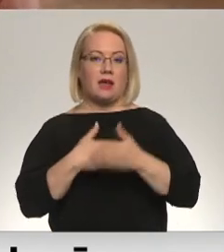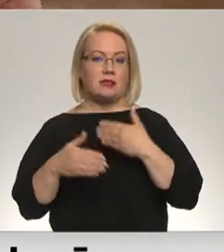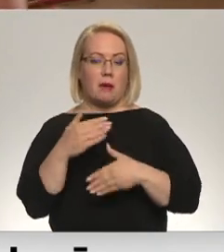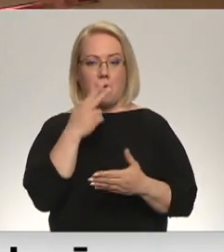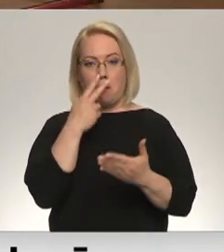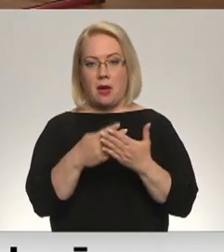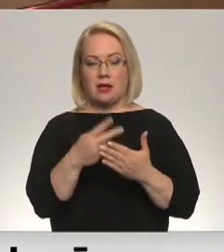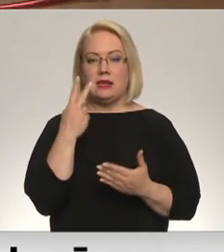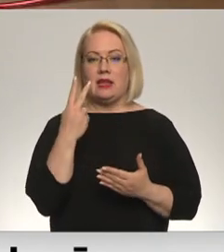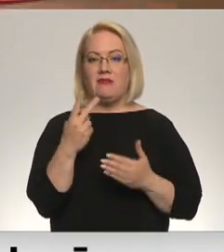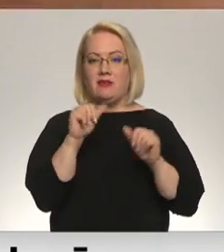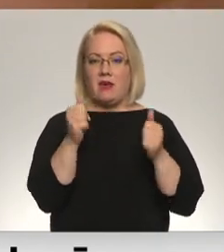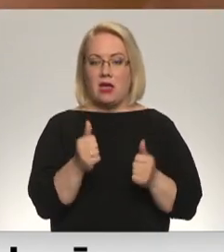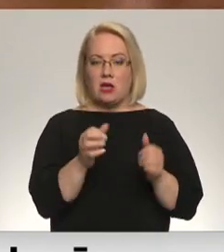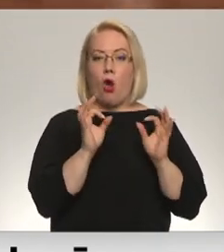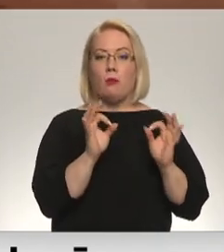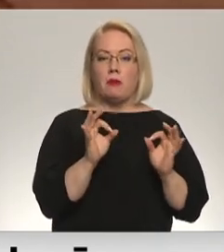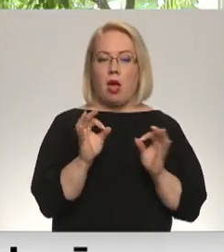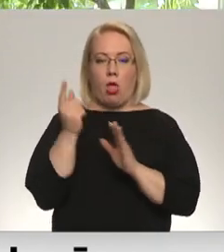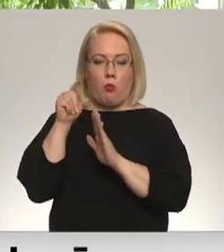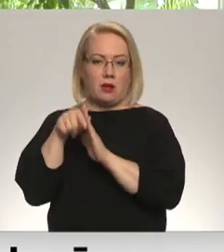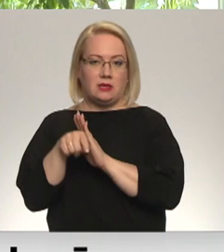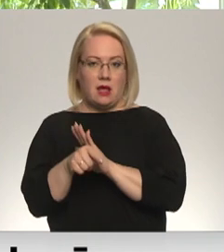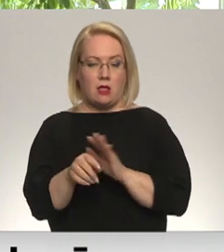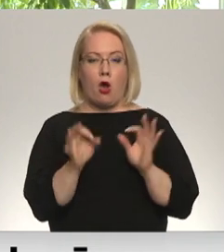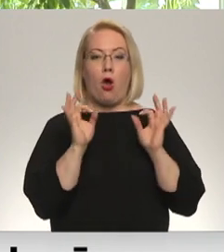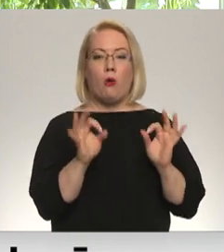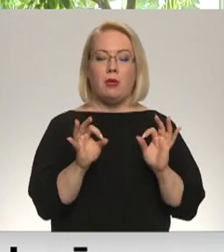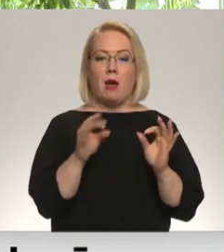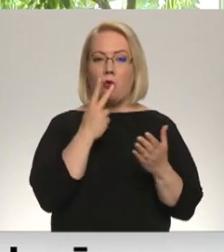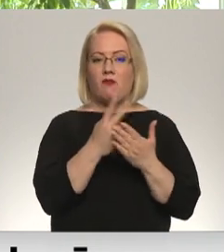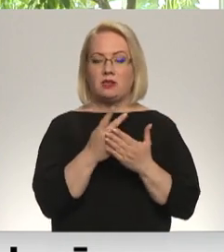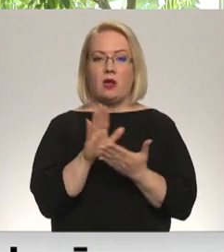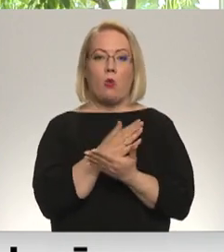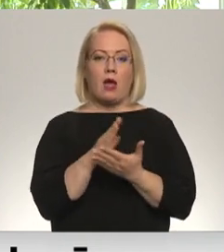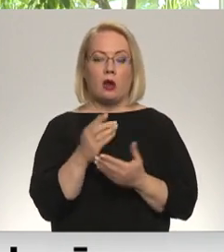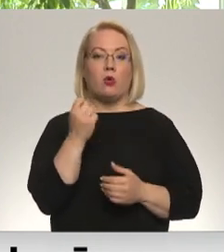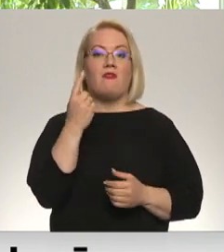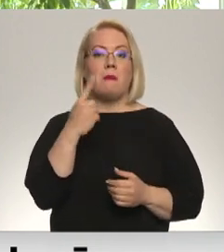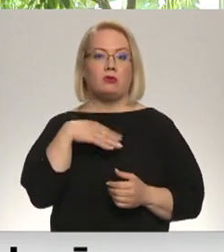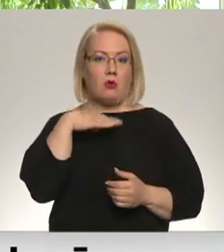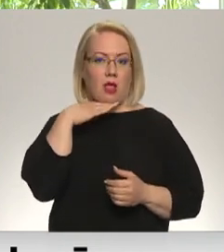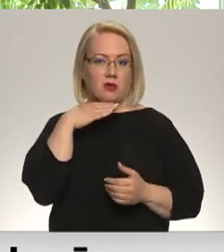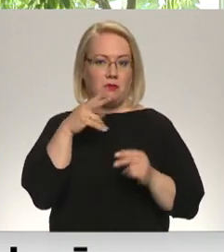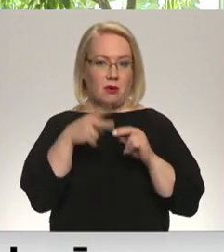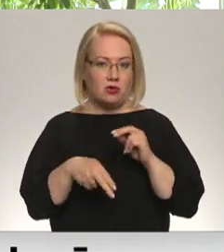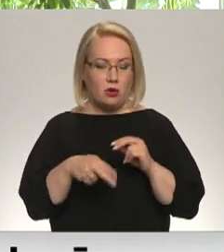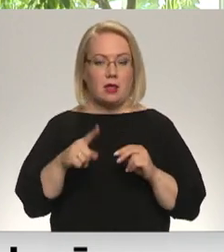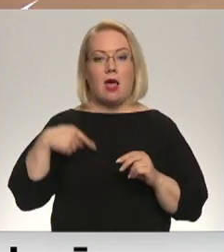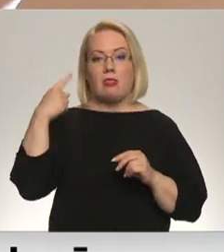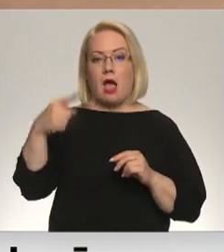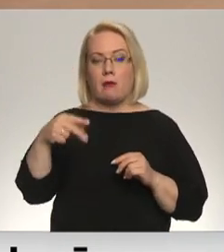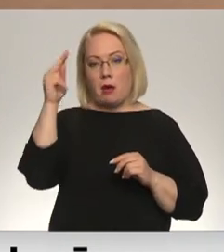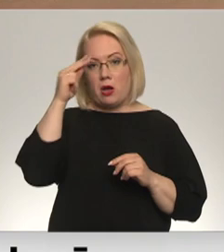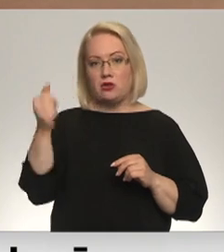paredzētas divas versijas – optimālā un padziļinātā. Optimālo versiju var kārtot jau pabeidzot 11. klase, tad nākamajā mācība